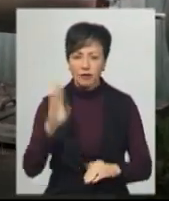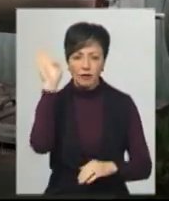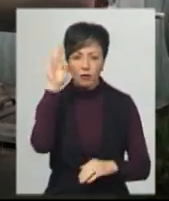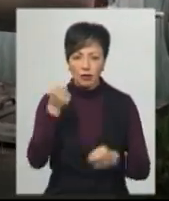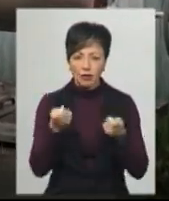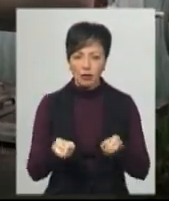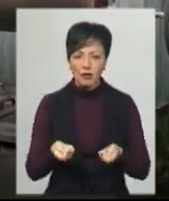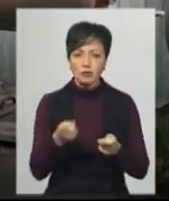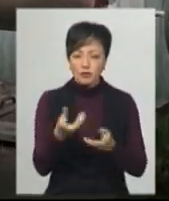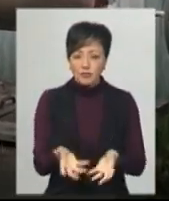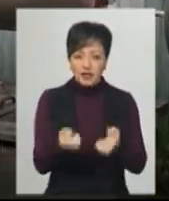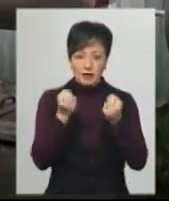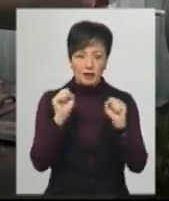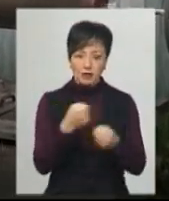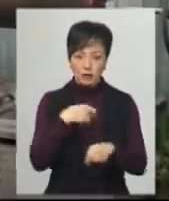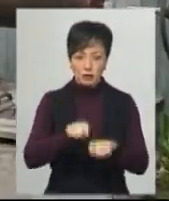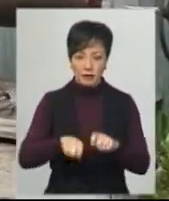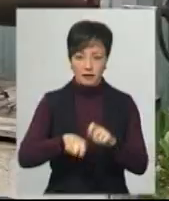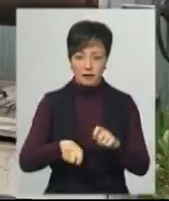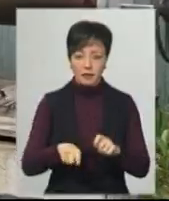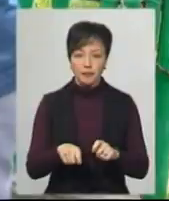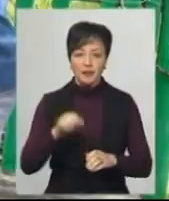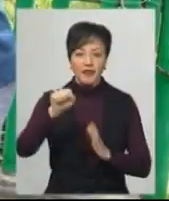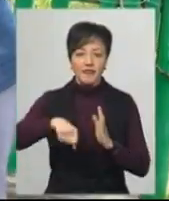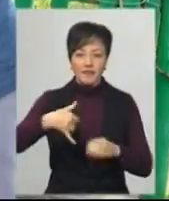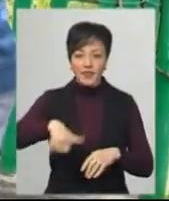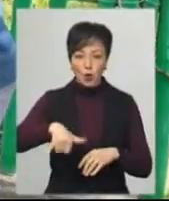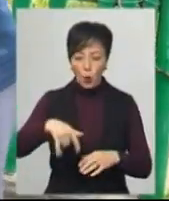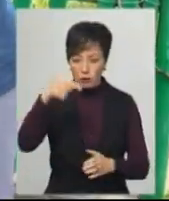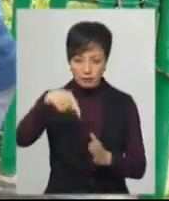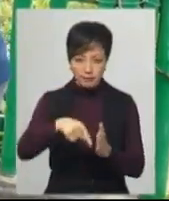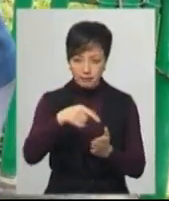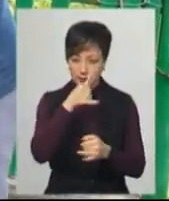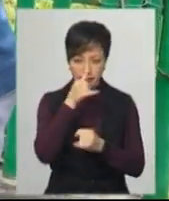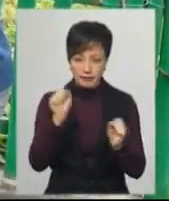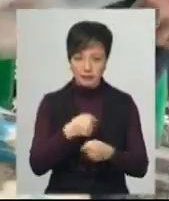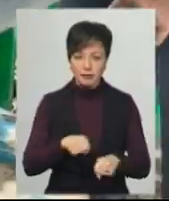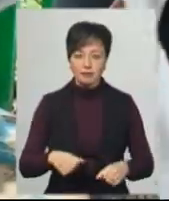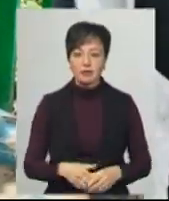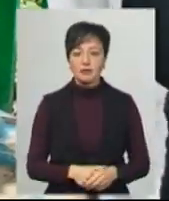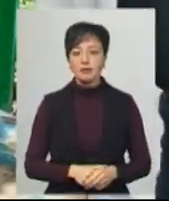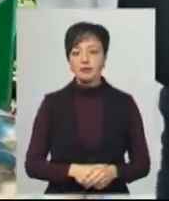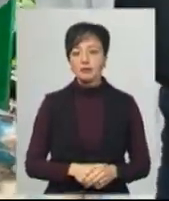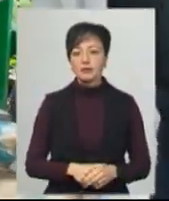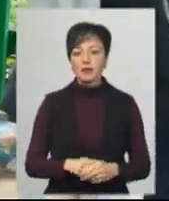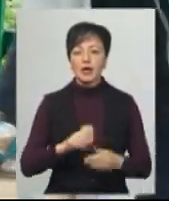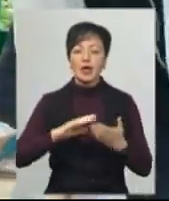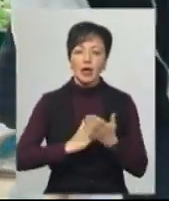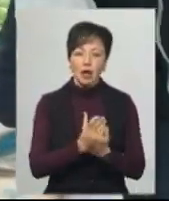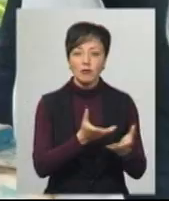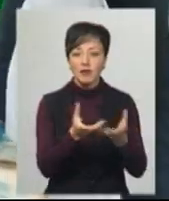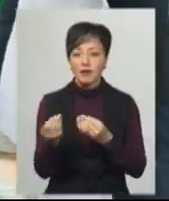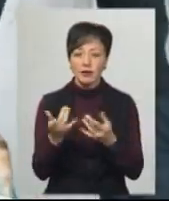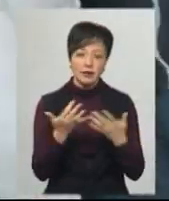пробу відібрати неможливо. Відро не достає. Стосовно якості води, розповідає Леонід Комещук, то на неї впливають різні